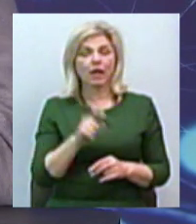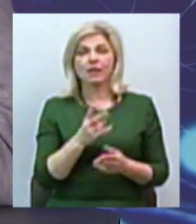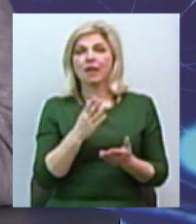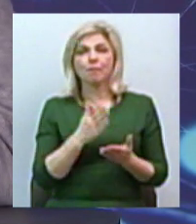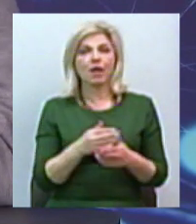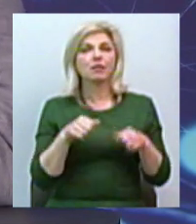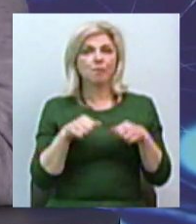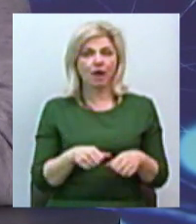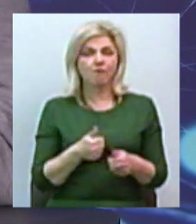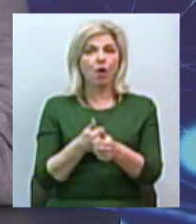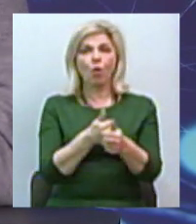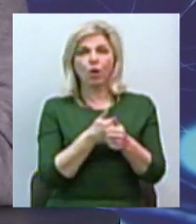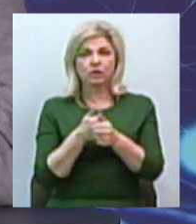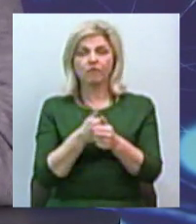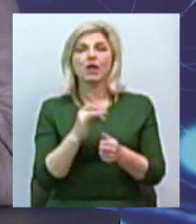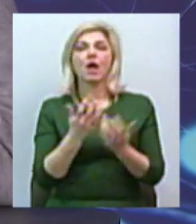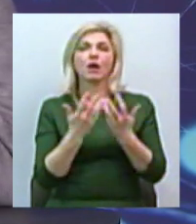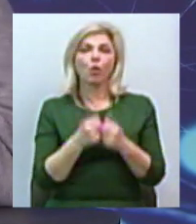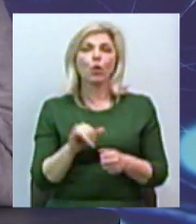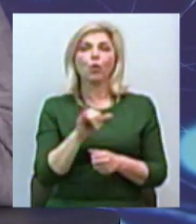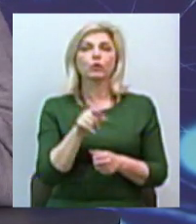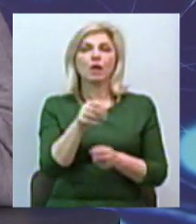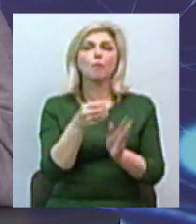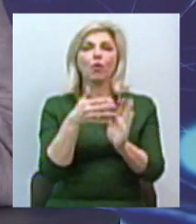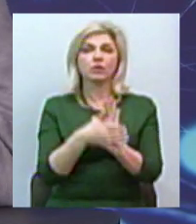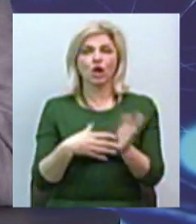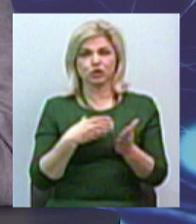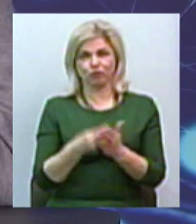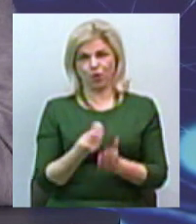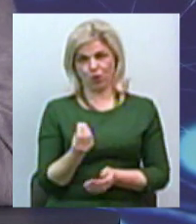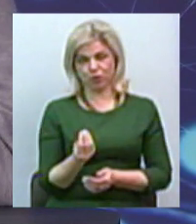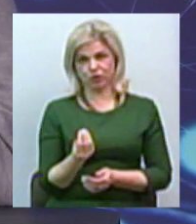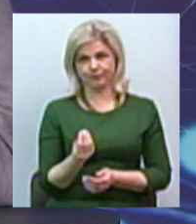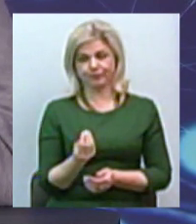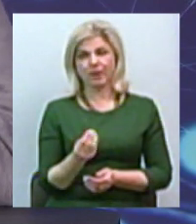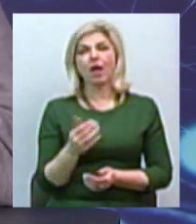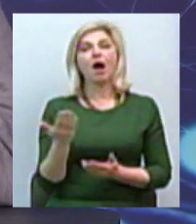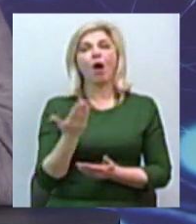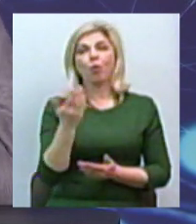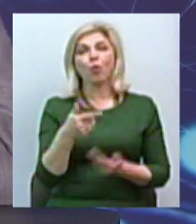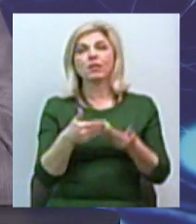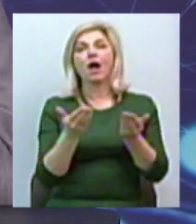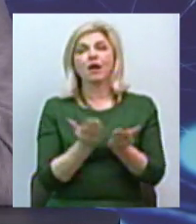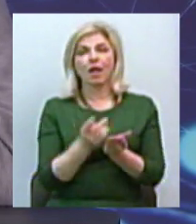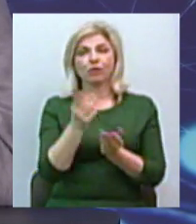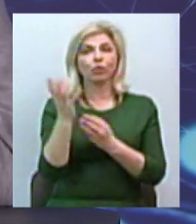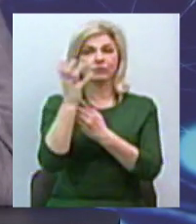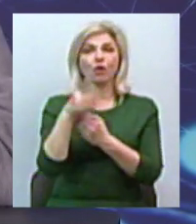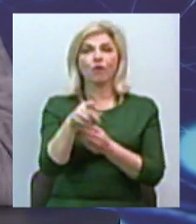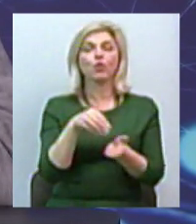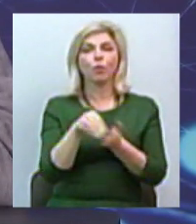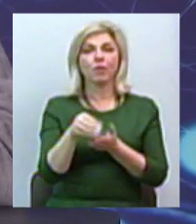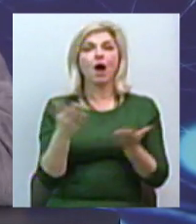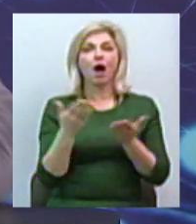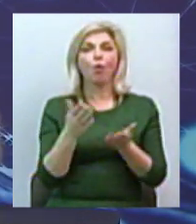ходити за вами і рахувати, куди ви потратили свої гроші, яку тарілку ви купили, який канал ви дивитесь, яку